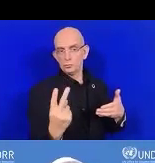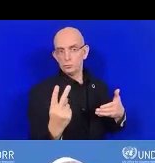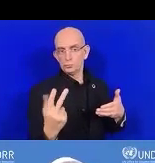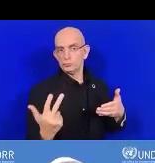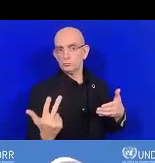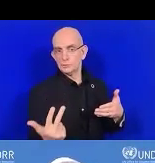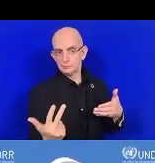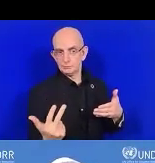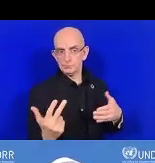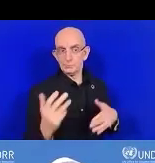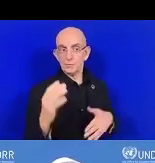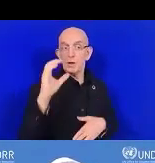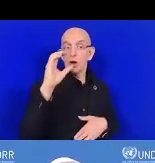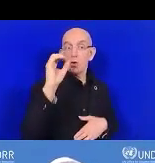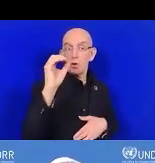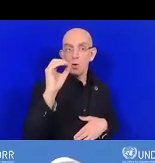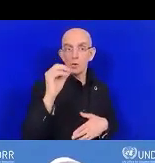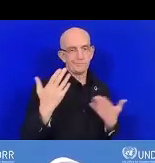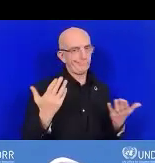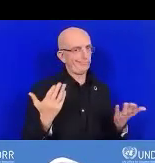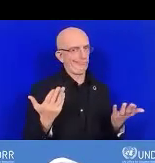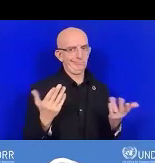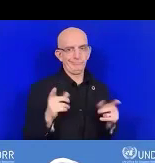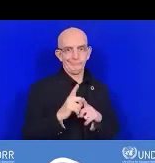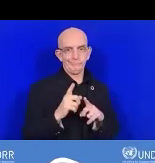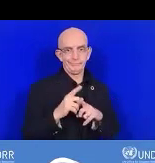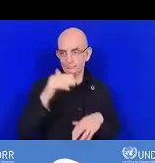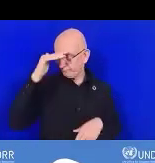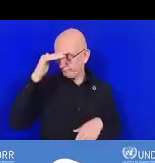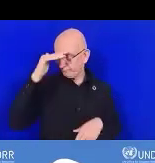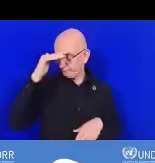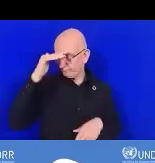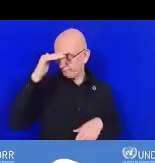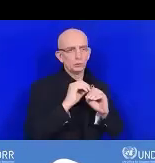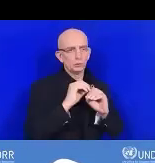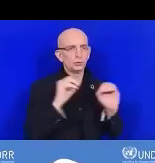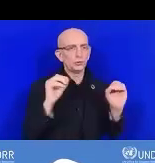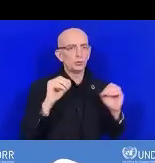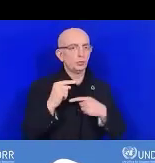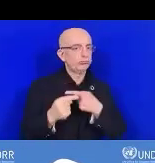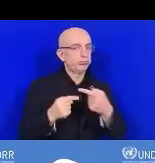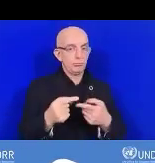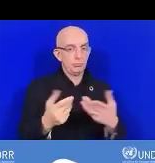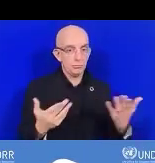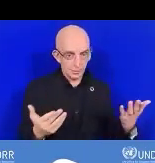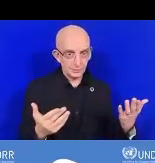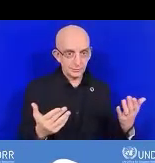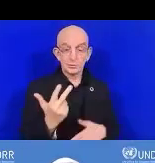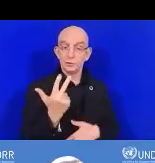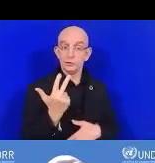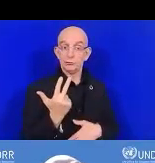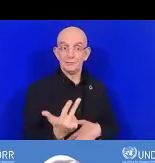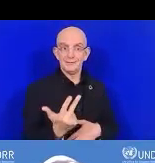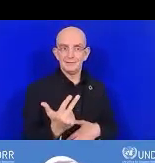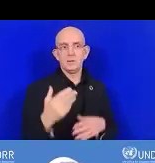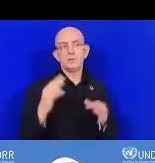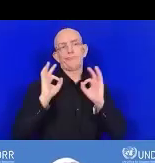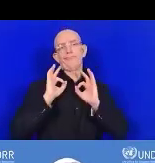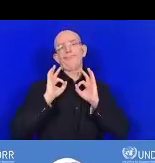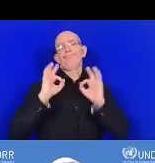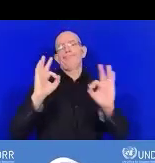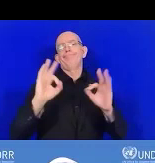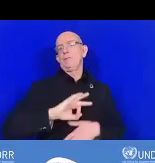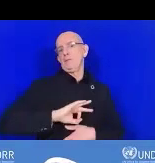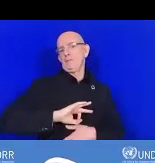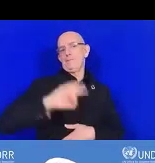signifie aucun progrès et 3 est le meilleur progrès. Ceci est conçu